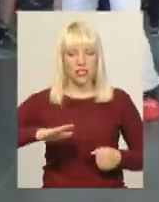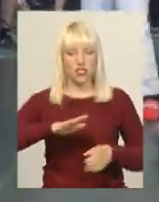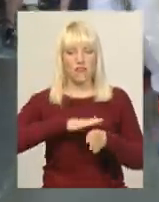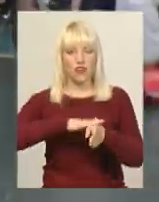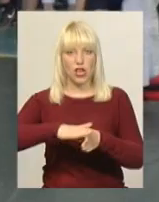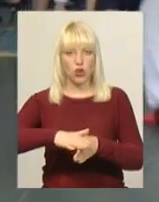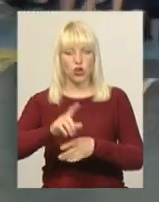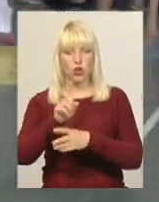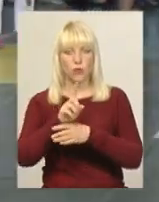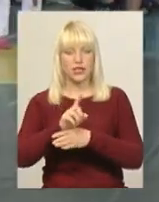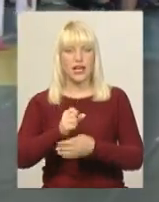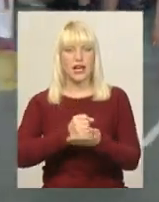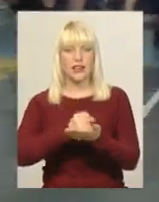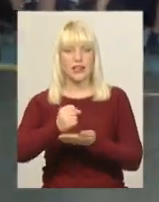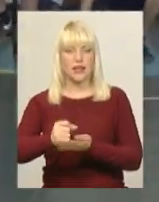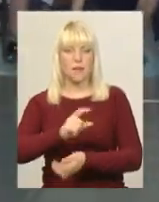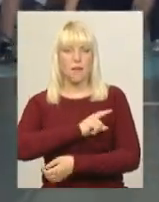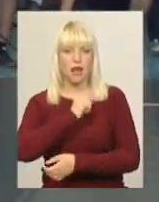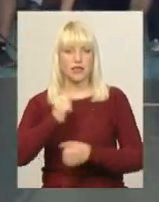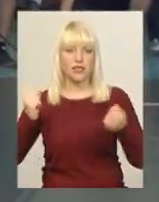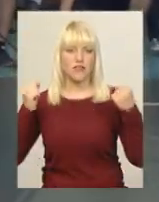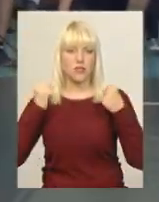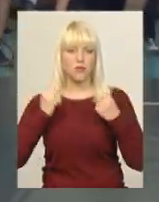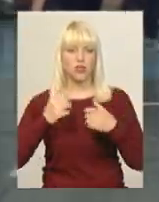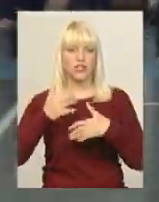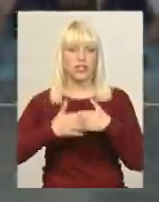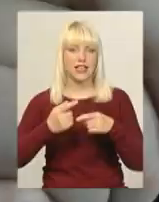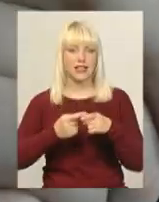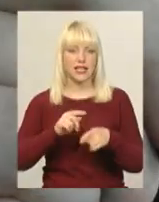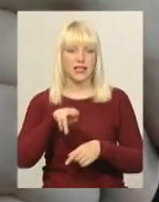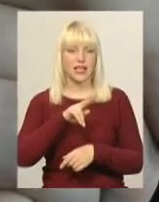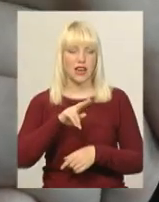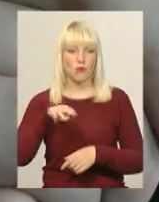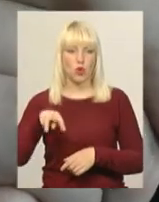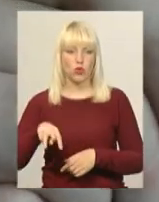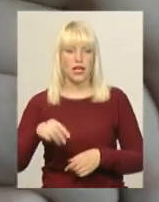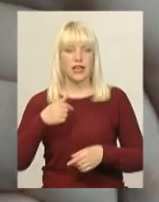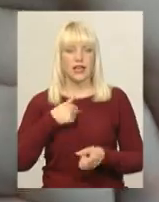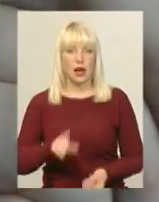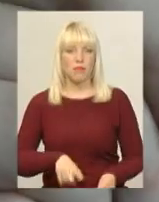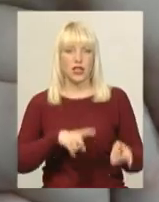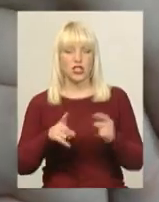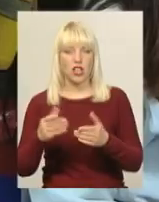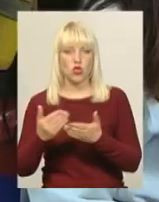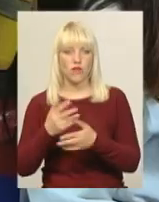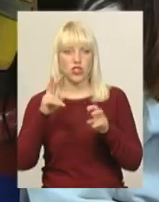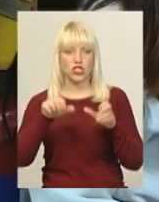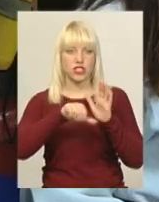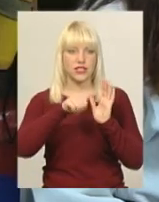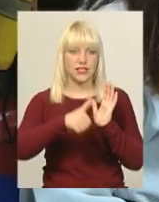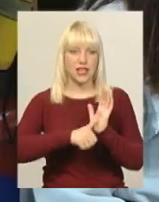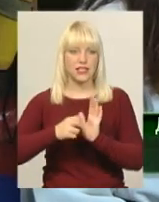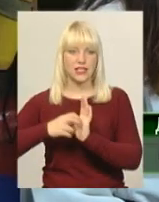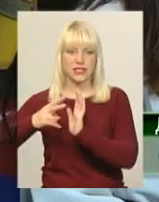нормативи кандидатів в майстри спорту. Серед них 16-річна хмельничанка Дарія Голота. Я перейшла в нову категорію в 16-17 років.